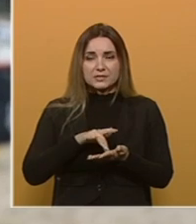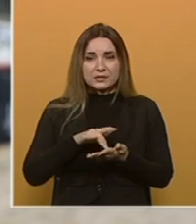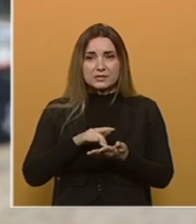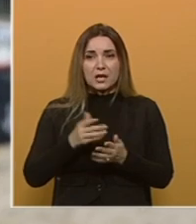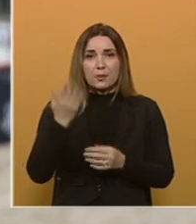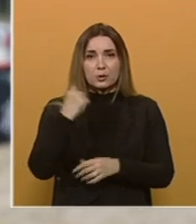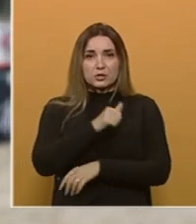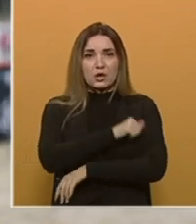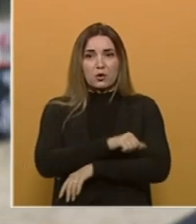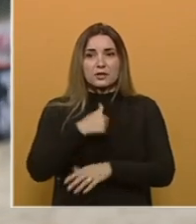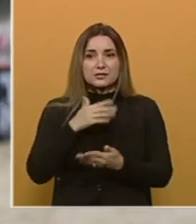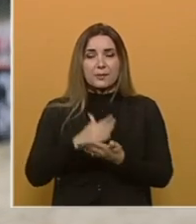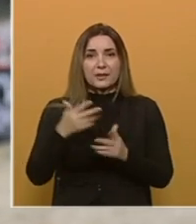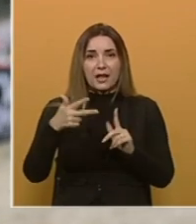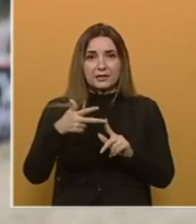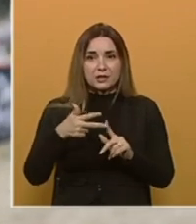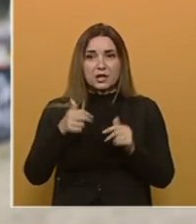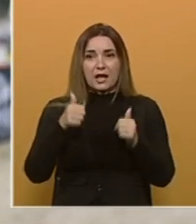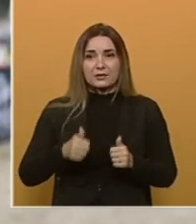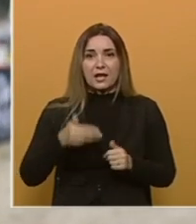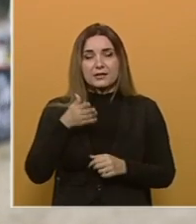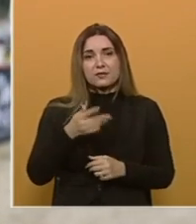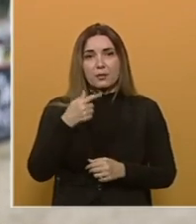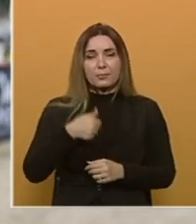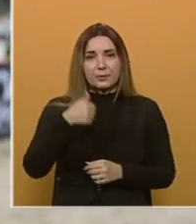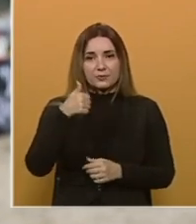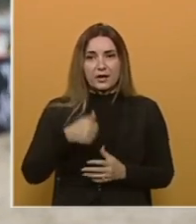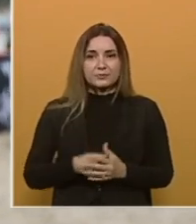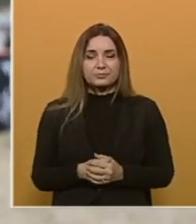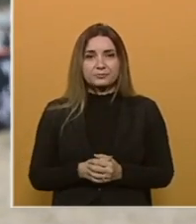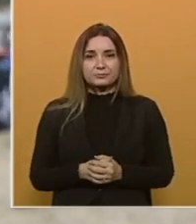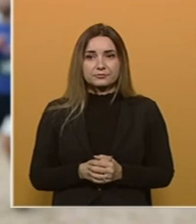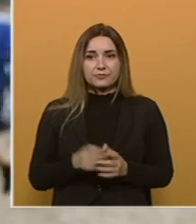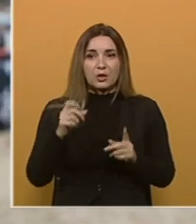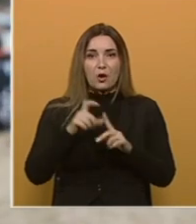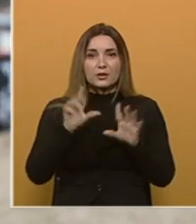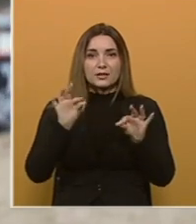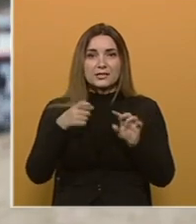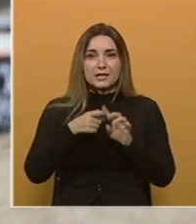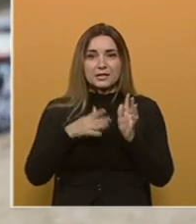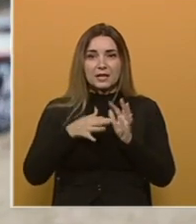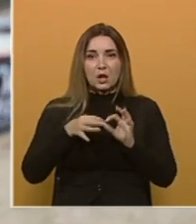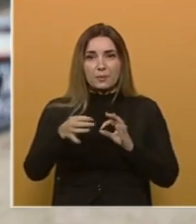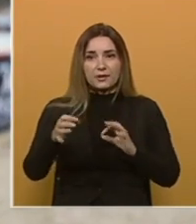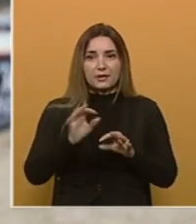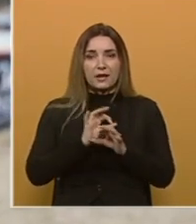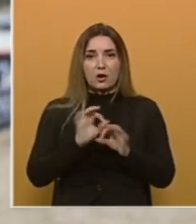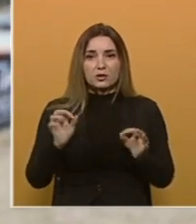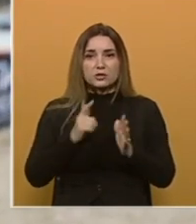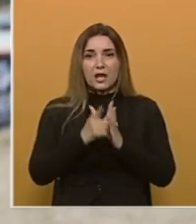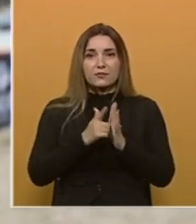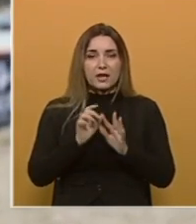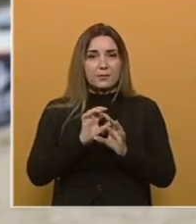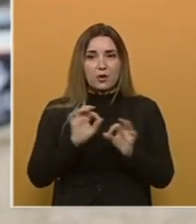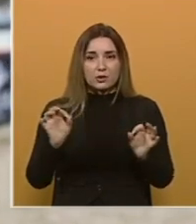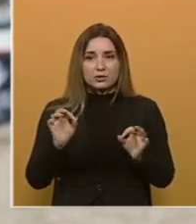Prošle godine sam bila treća, danas evo prva na stazi od 10 kilometara. Odlično, vrijeme je